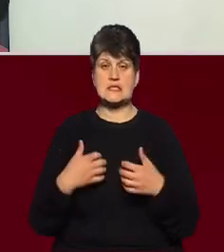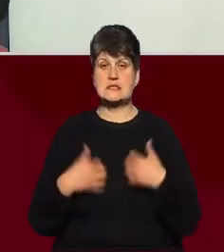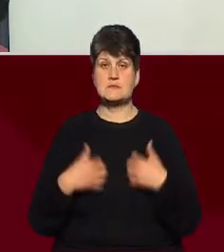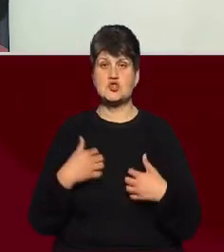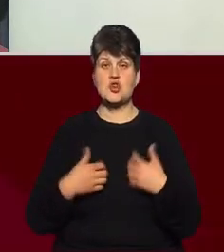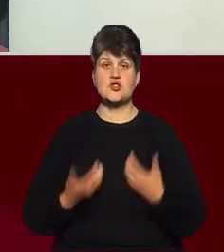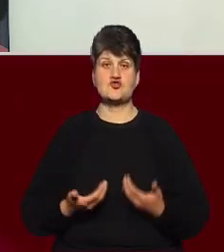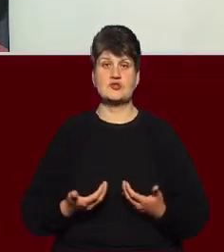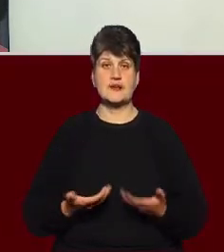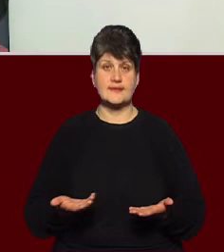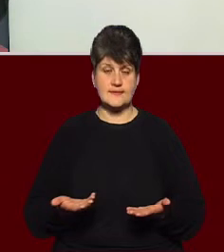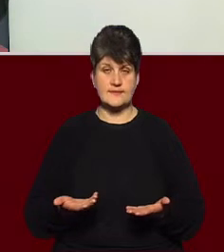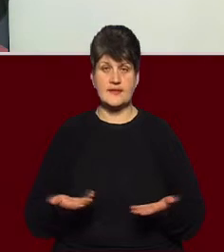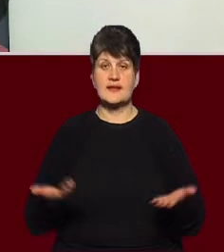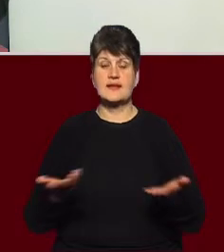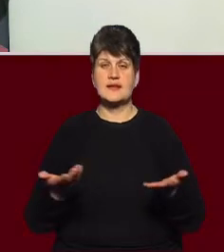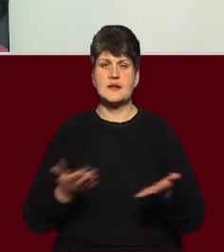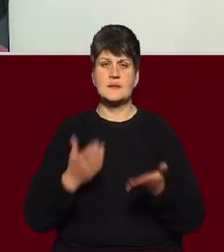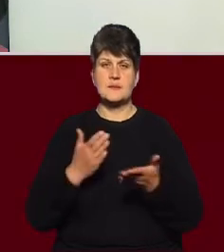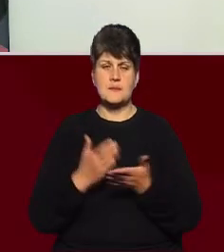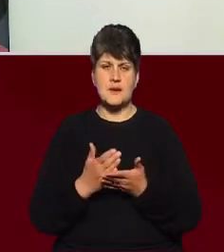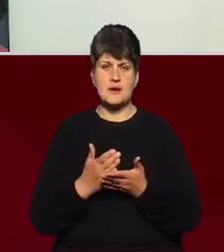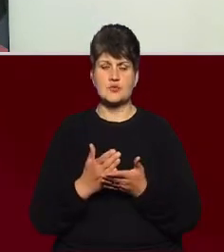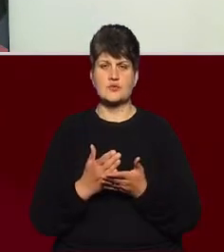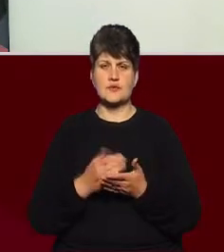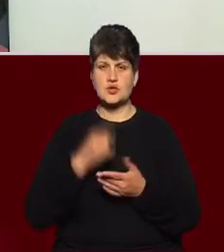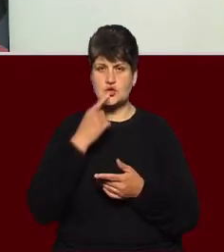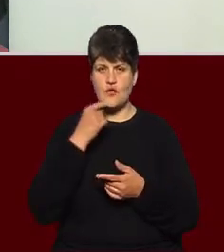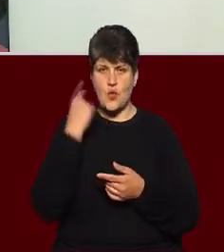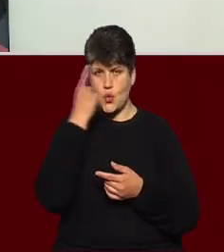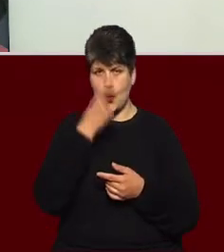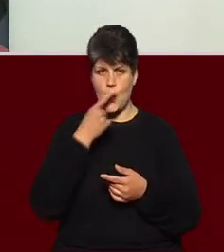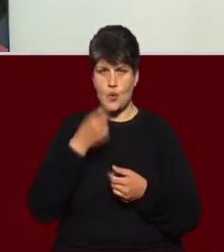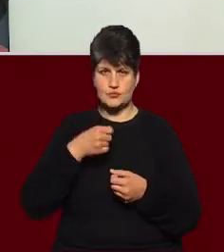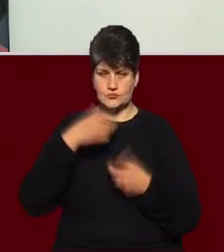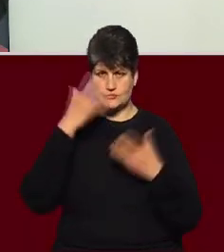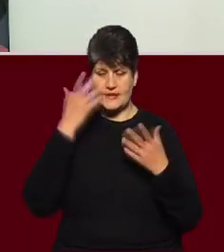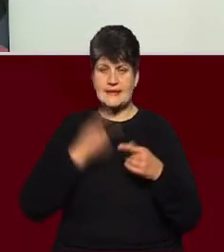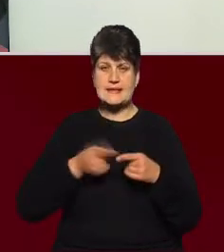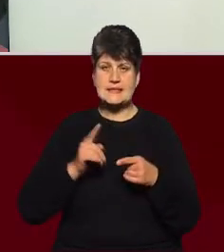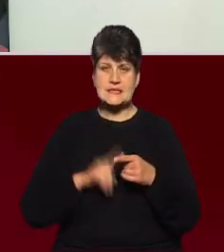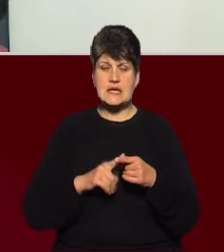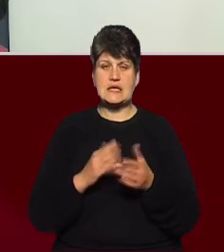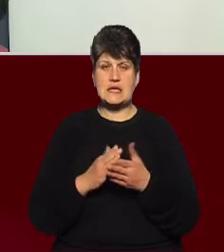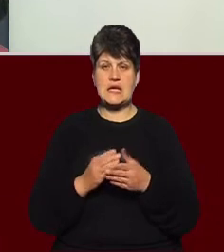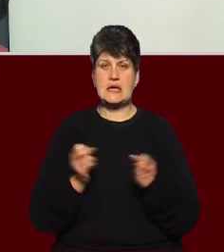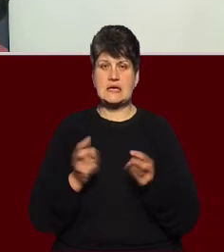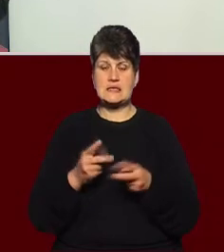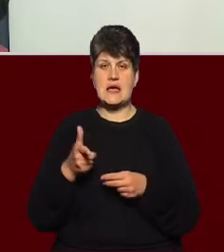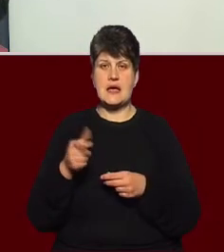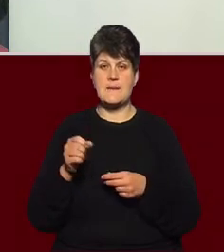мають артеріальний, вони червоного кольору обличчя, це пацієнти, у яких є ризик геморрагічного інсульту, тобто крововиливу.